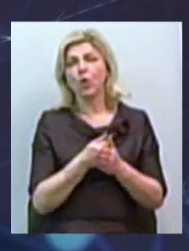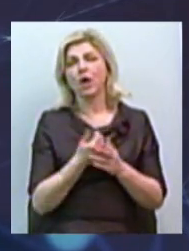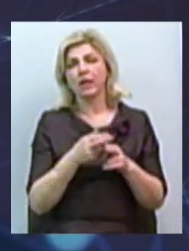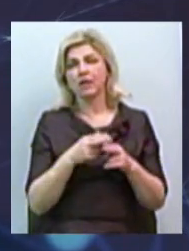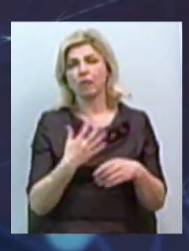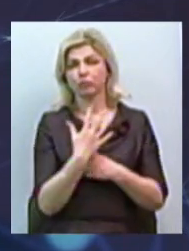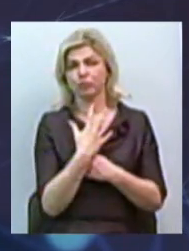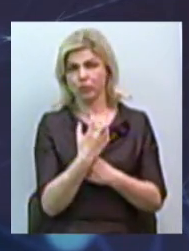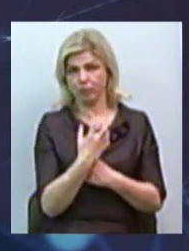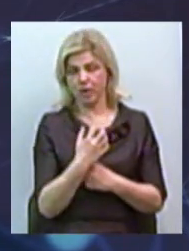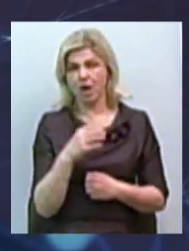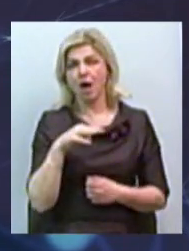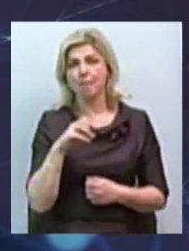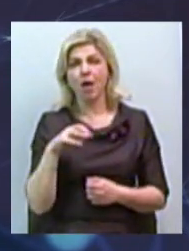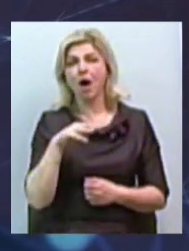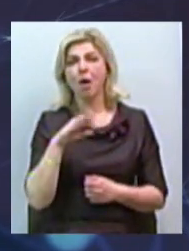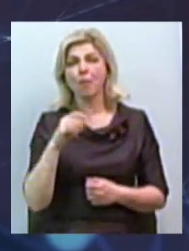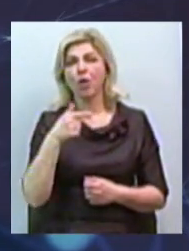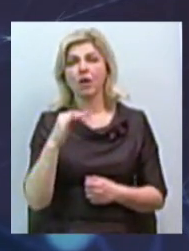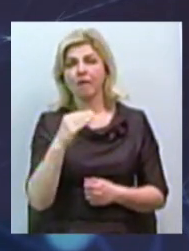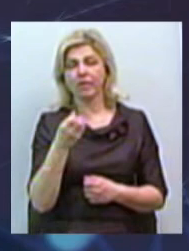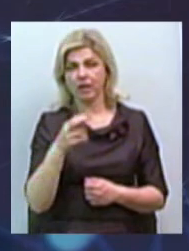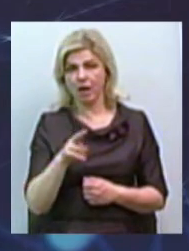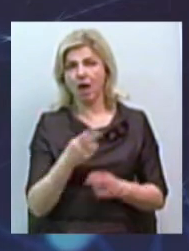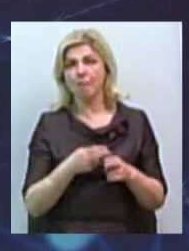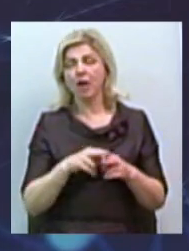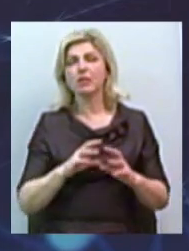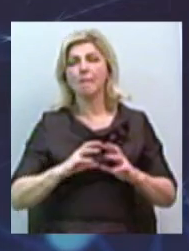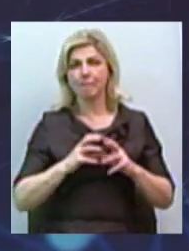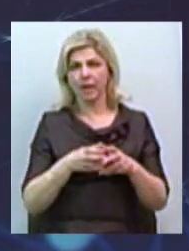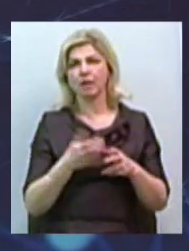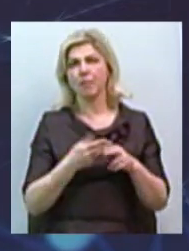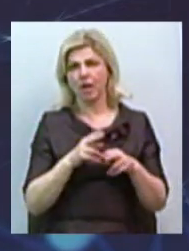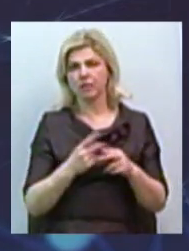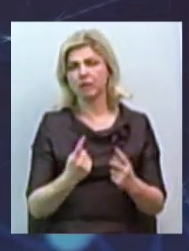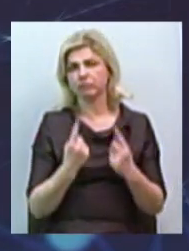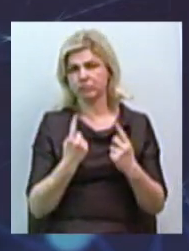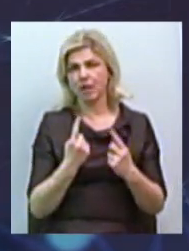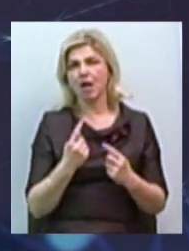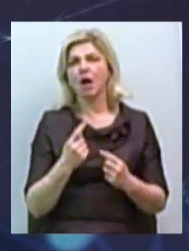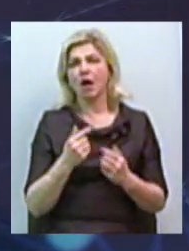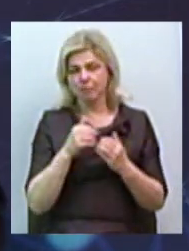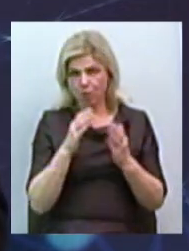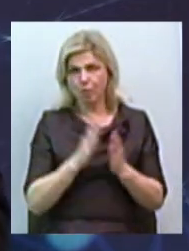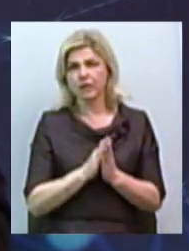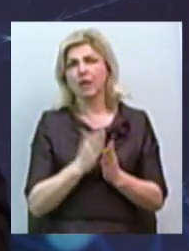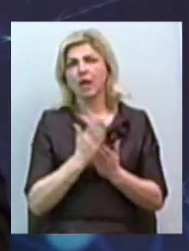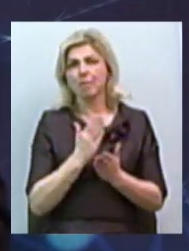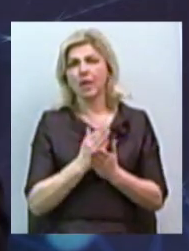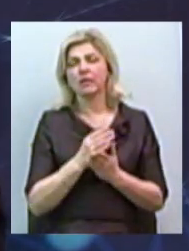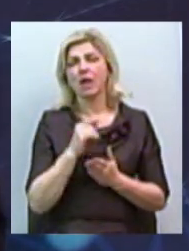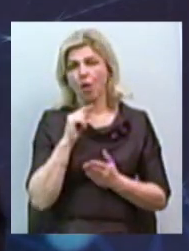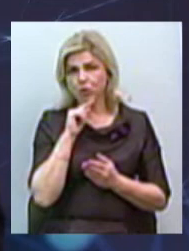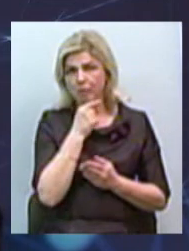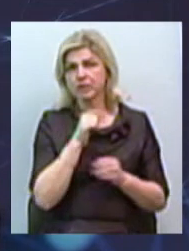маммографічний скрінг. Котори в мірі організовані в масштабах національного масштабі. Котори має можливість економічно проводити